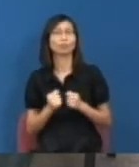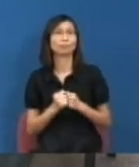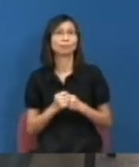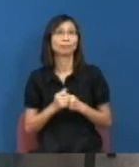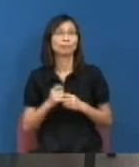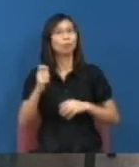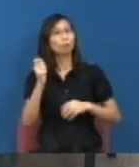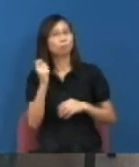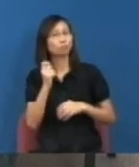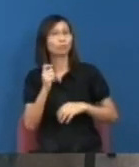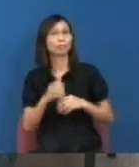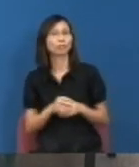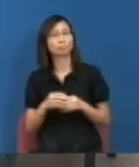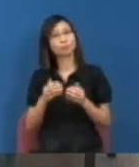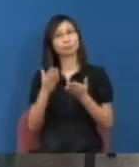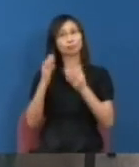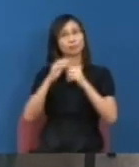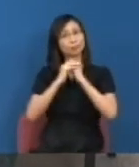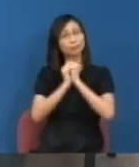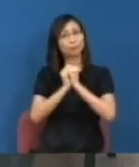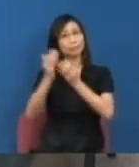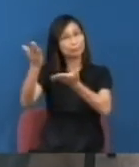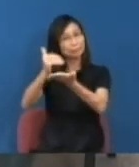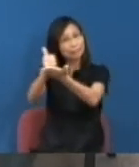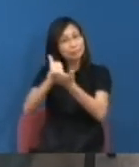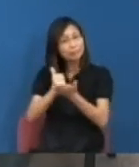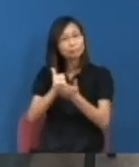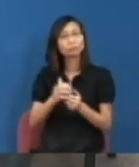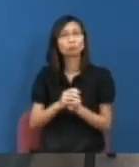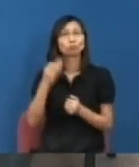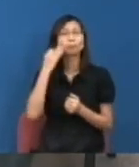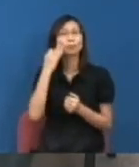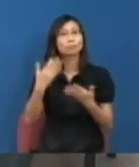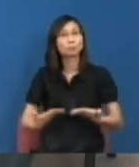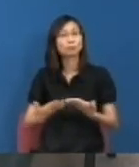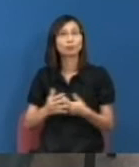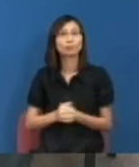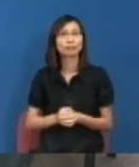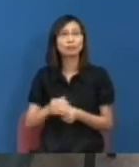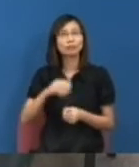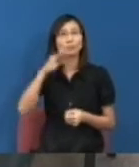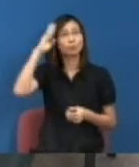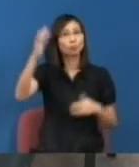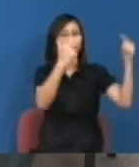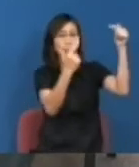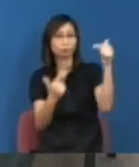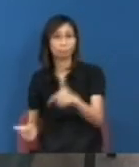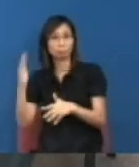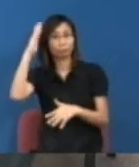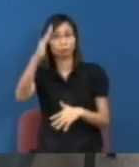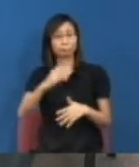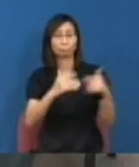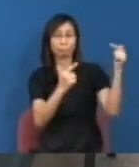Danny就是我們今集的嘉賓希望John有機會繼續上來這個節目多謝你分享其實